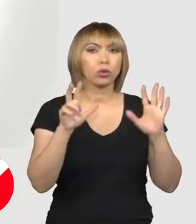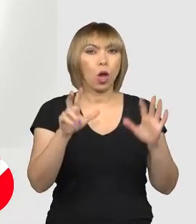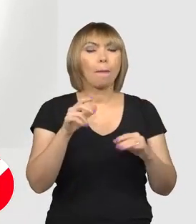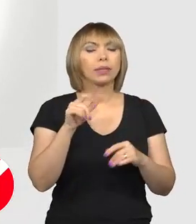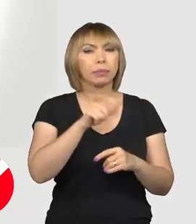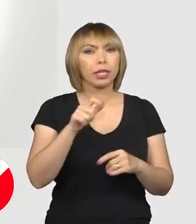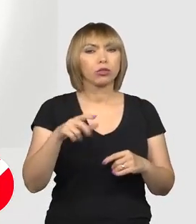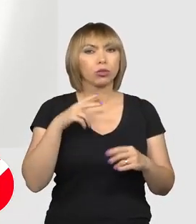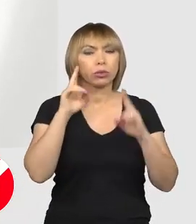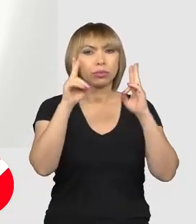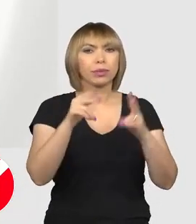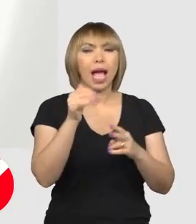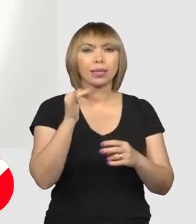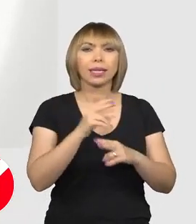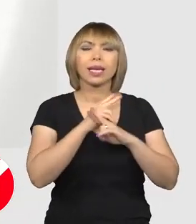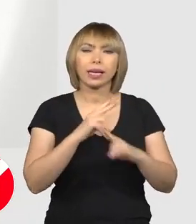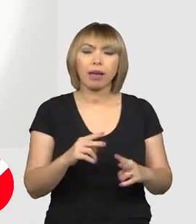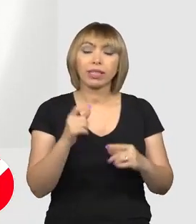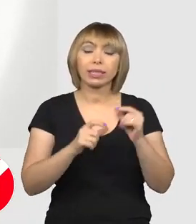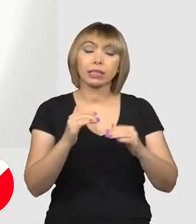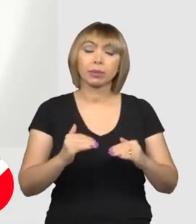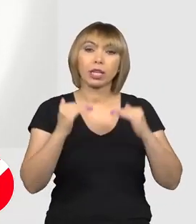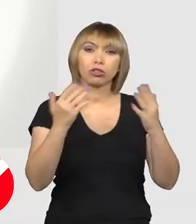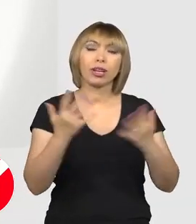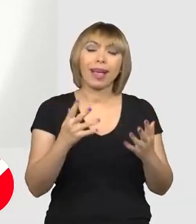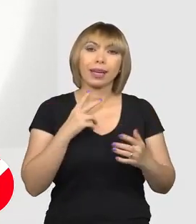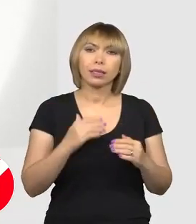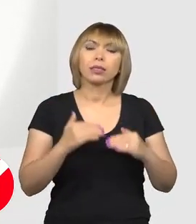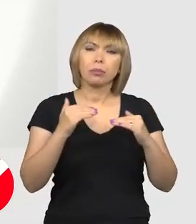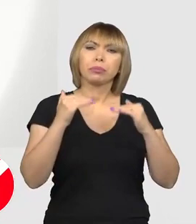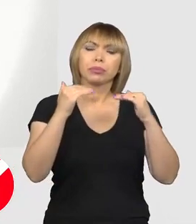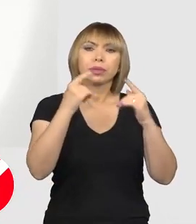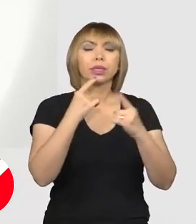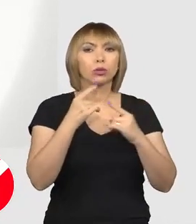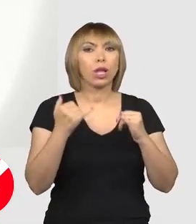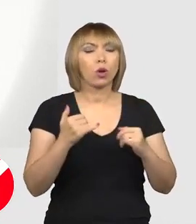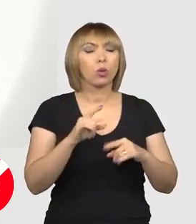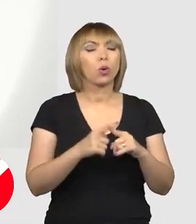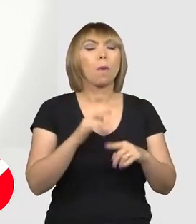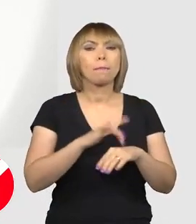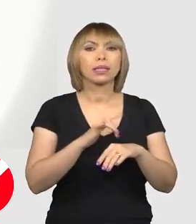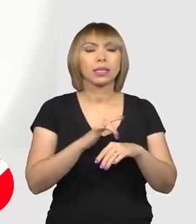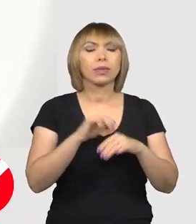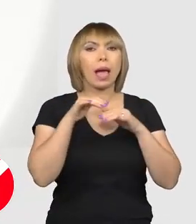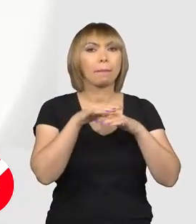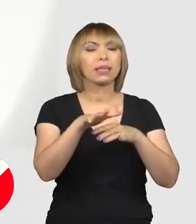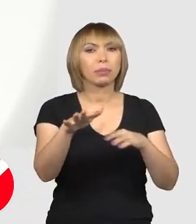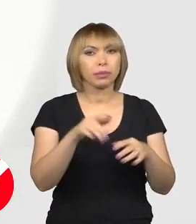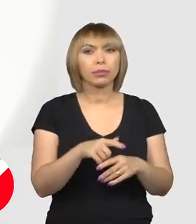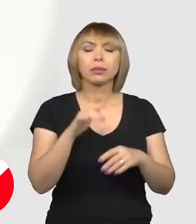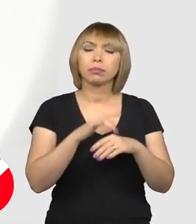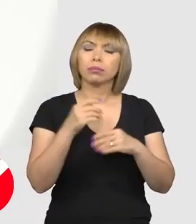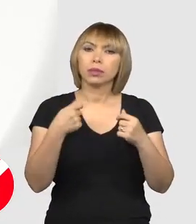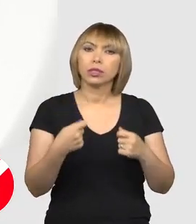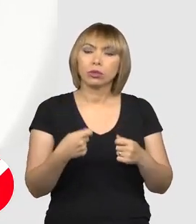se află la terapie intensivă în stare gravă. Despre creșterea, care este din ce în ce mai mare, discut chiar acum cu medicul epidemiolog Octavian Jurma. Bine v-am